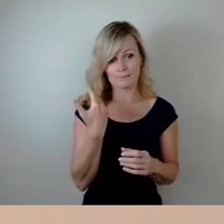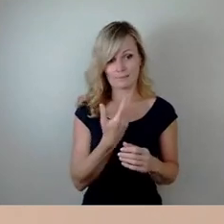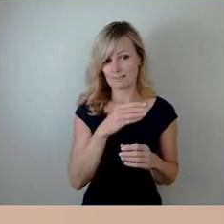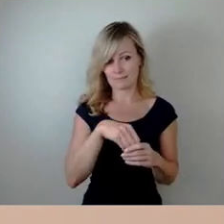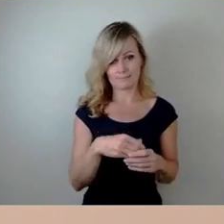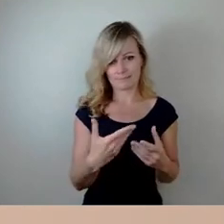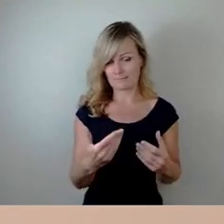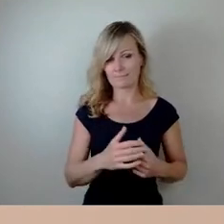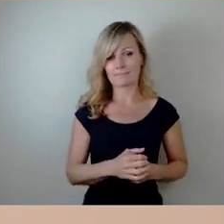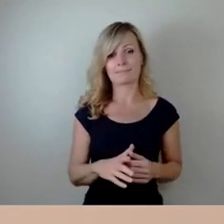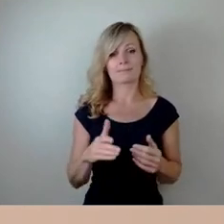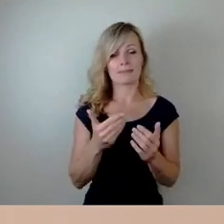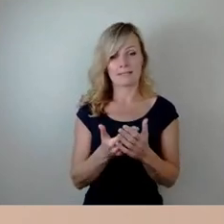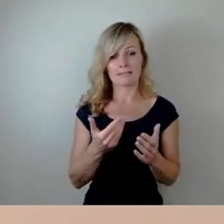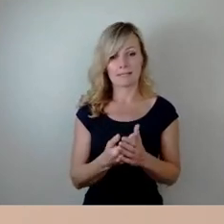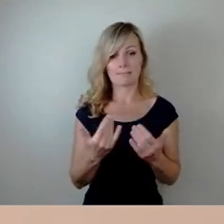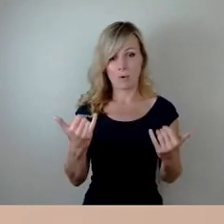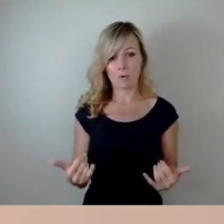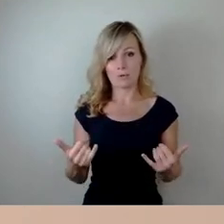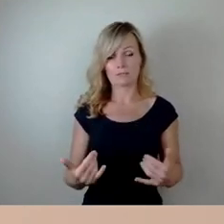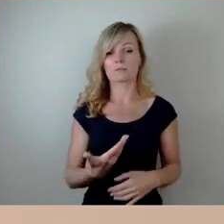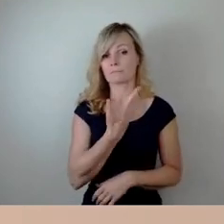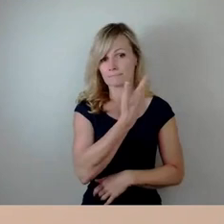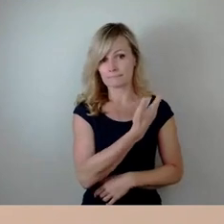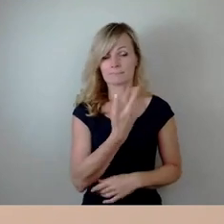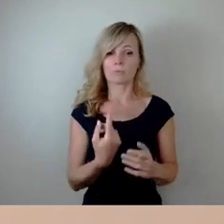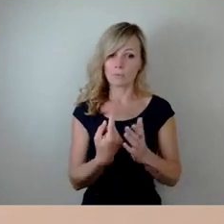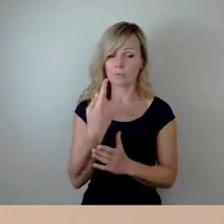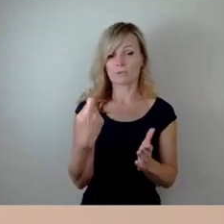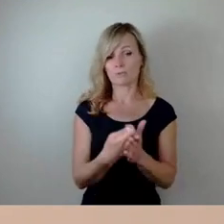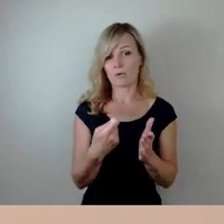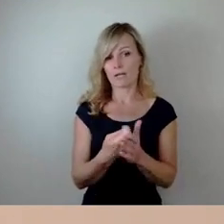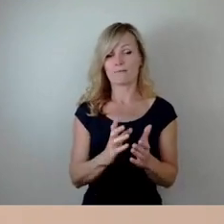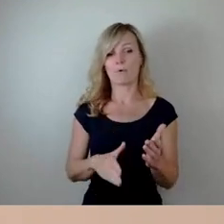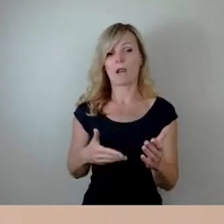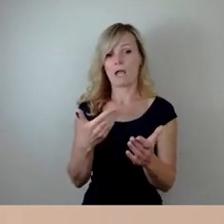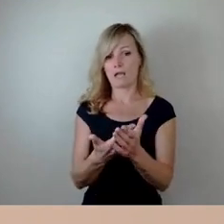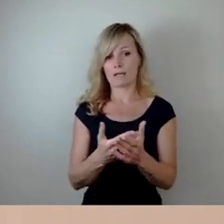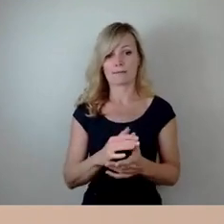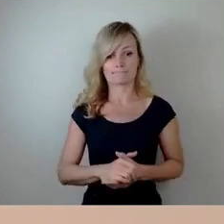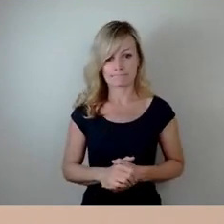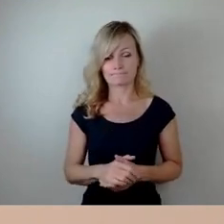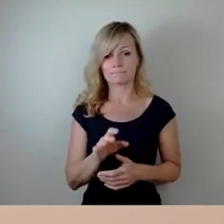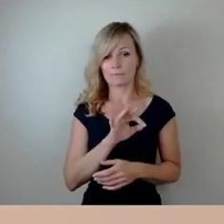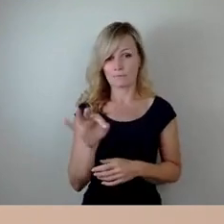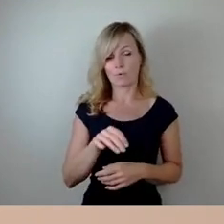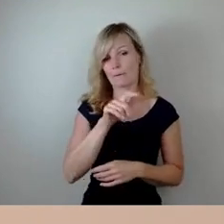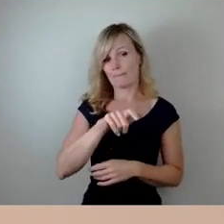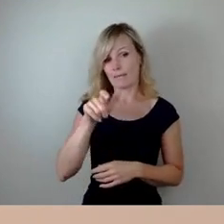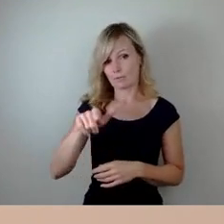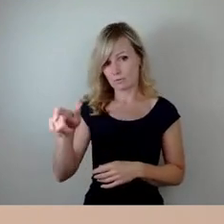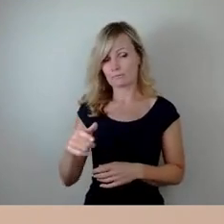Insofern haben Sie hier heute eine sehr teure Vorlage, die es Menschen ermöglicht, mit Hilfe von